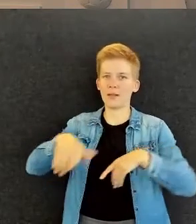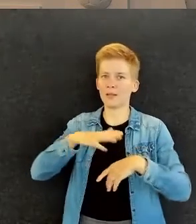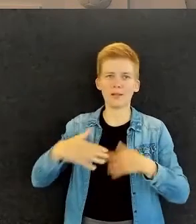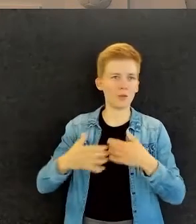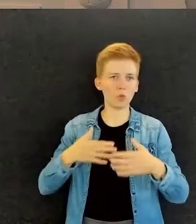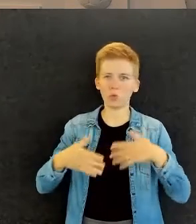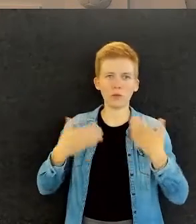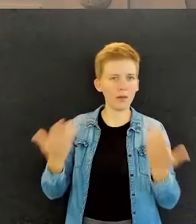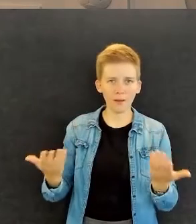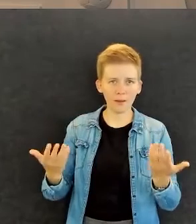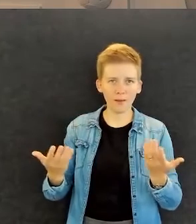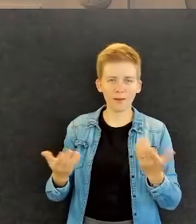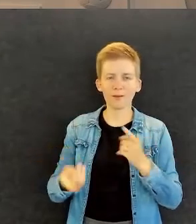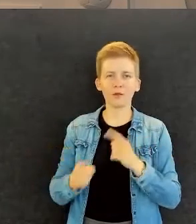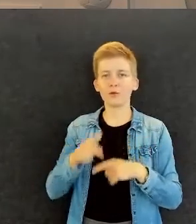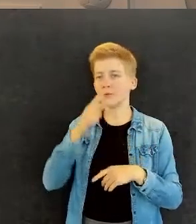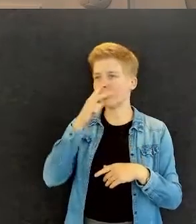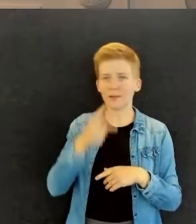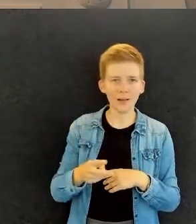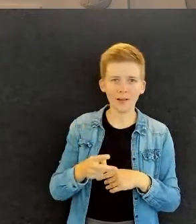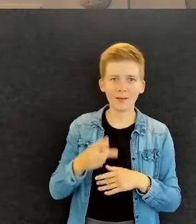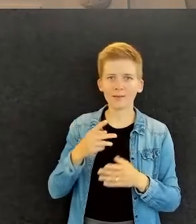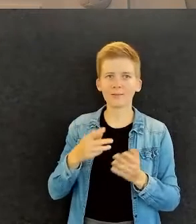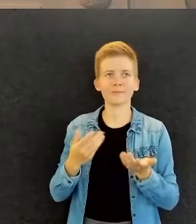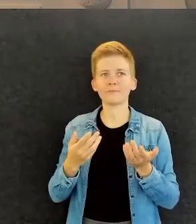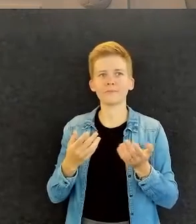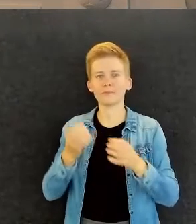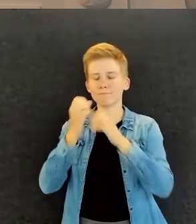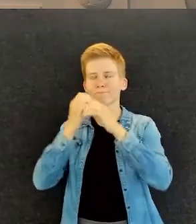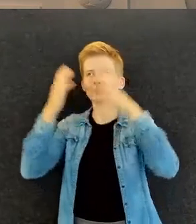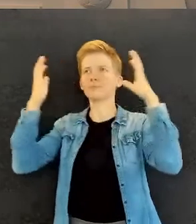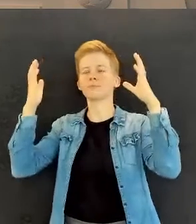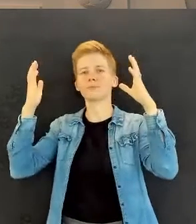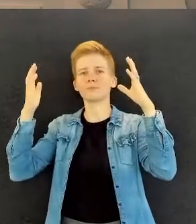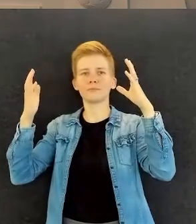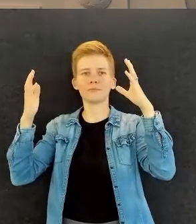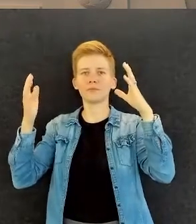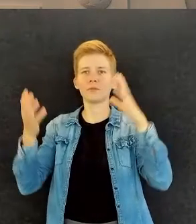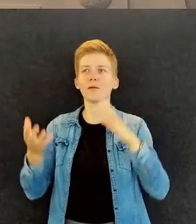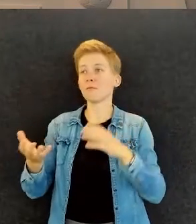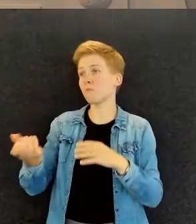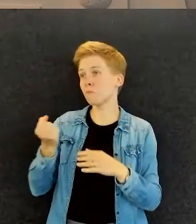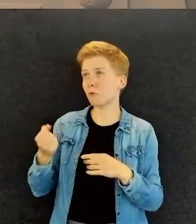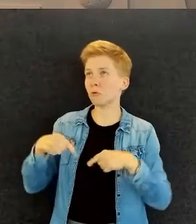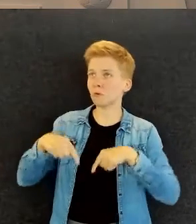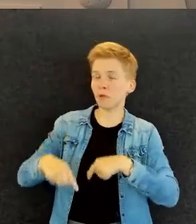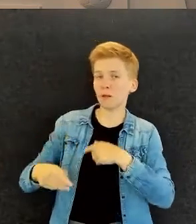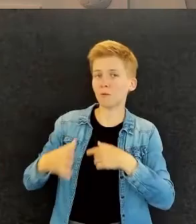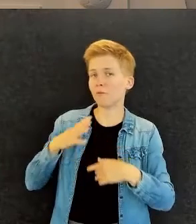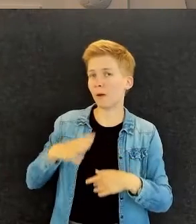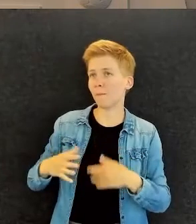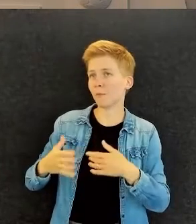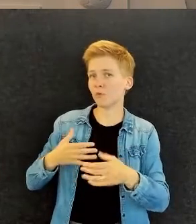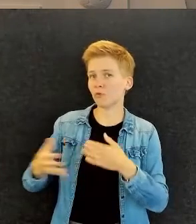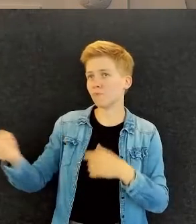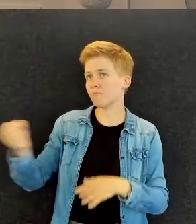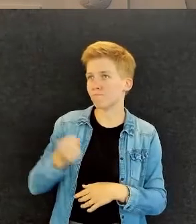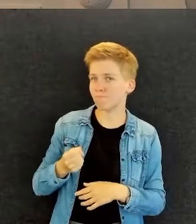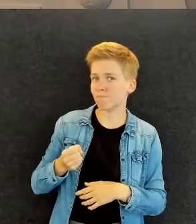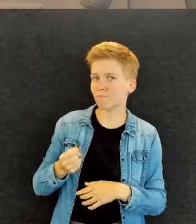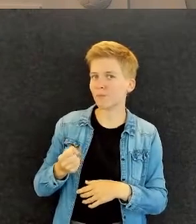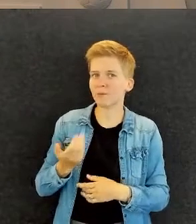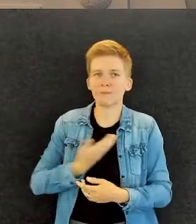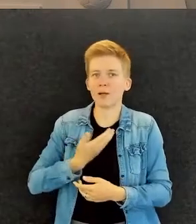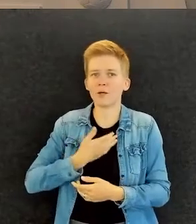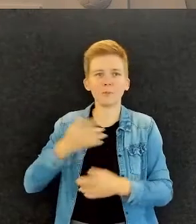Sitten kun ei ole näkyville, ei edes mietitä, että voisiko meillä olla töissä. Sitä ei ole kauheasti edes